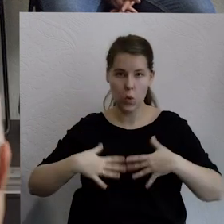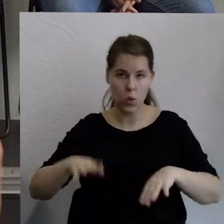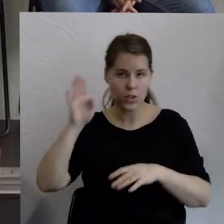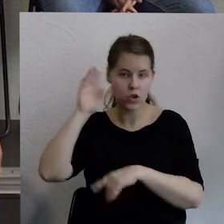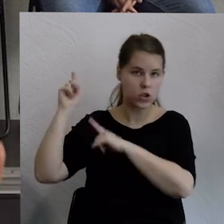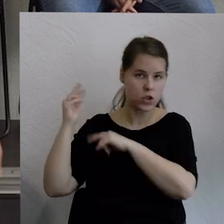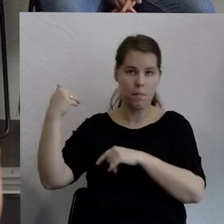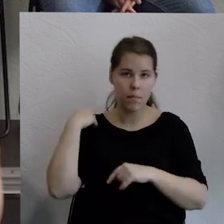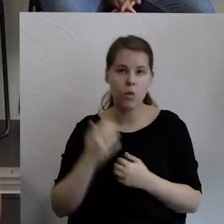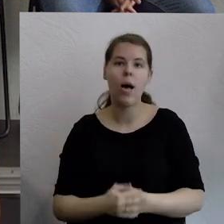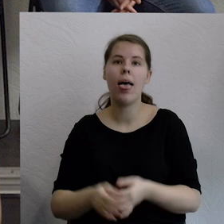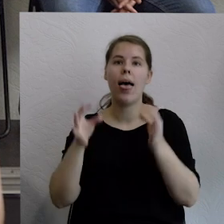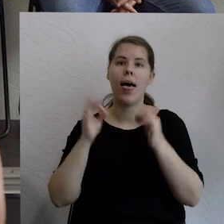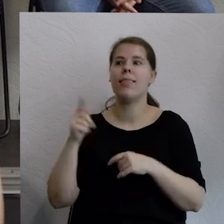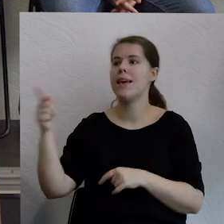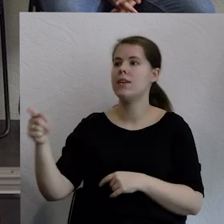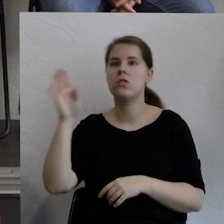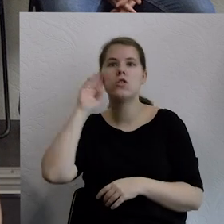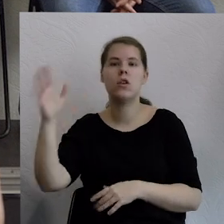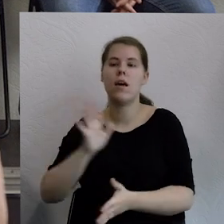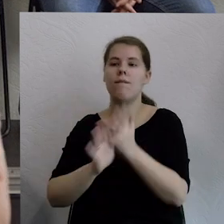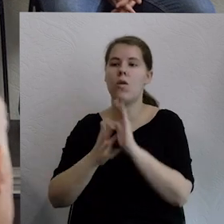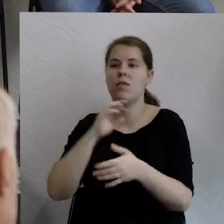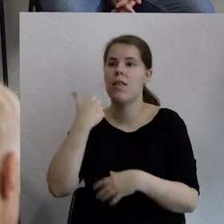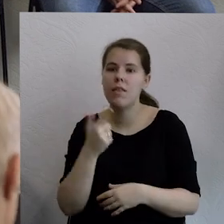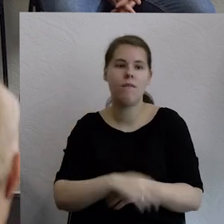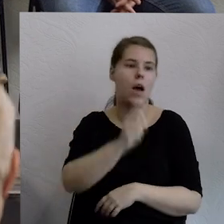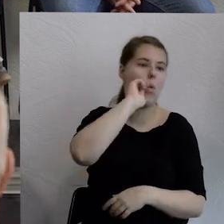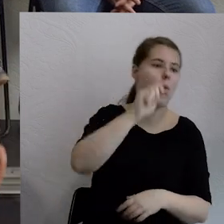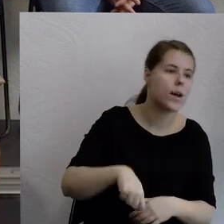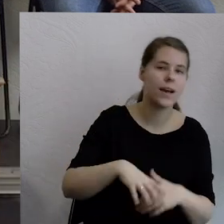dwie wojny, jeszcze Karabach, ogromna wojna w Ukrainie.